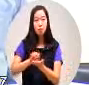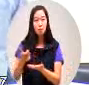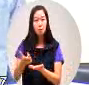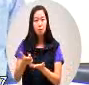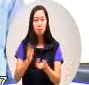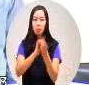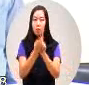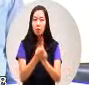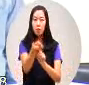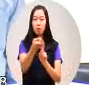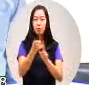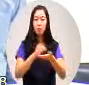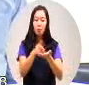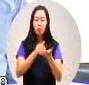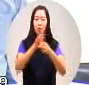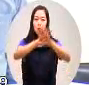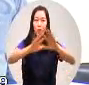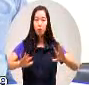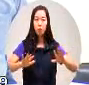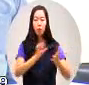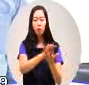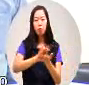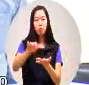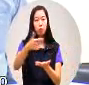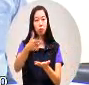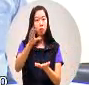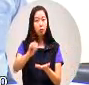用防部那么六百多万